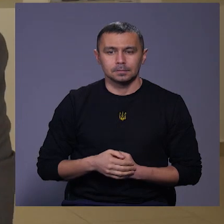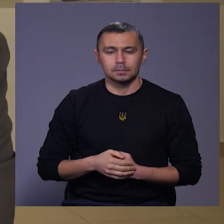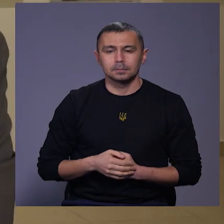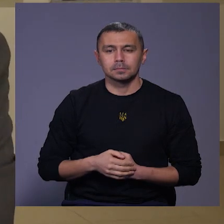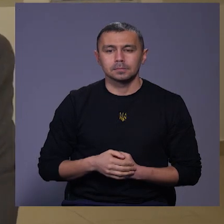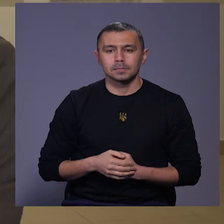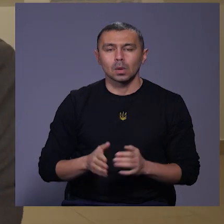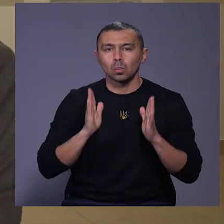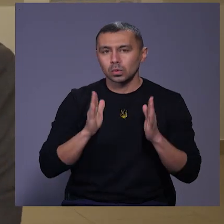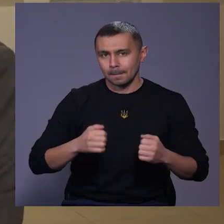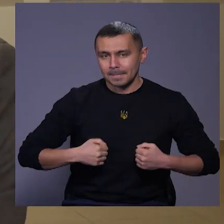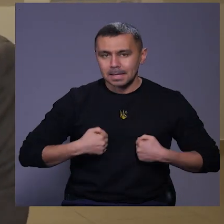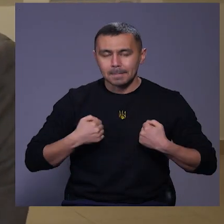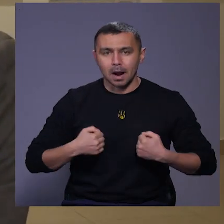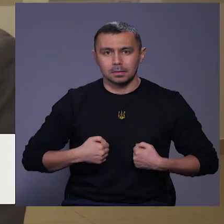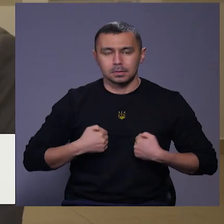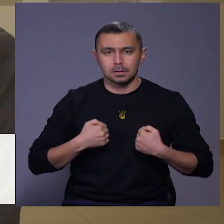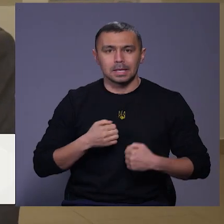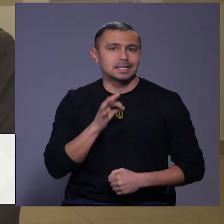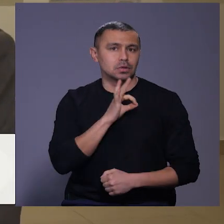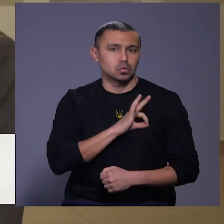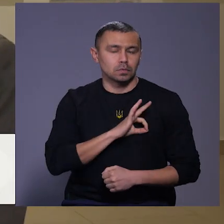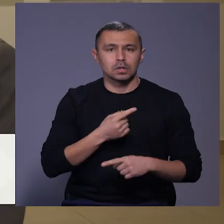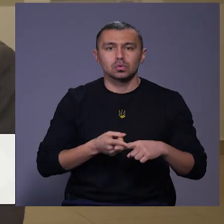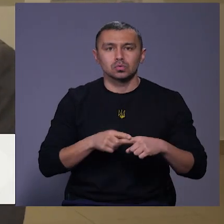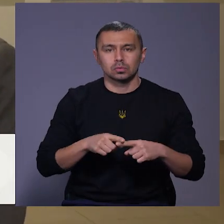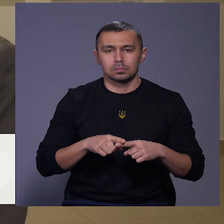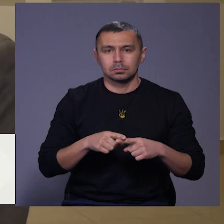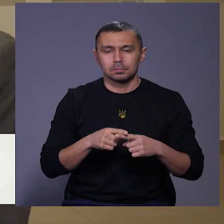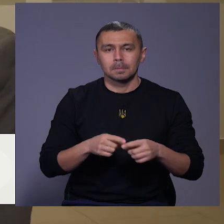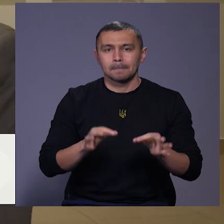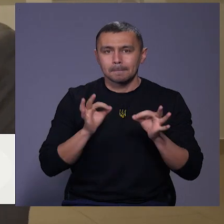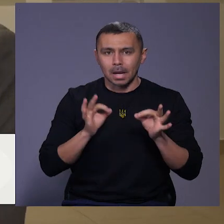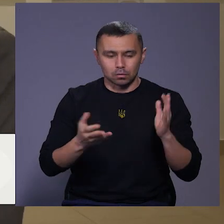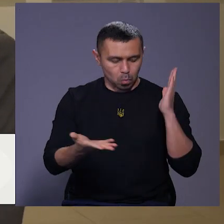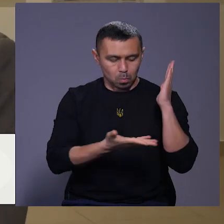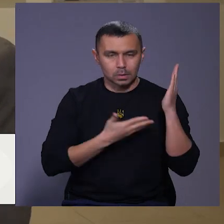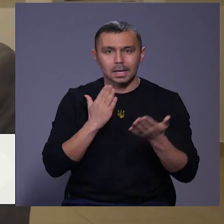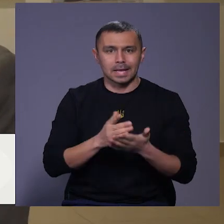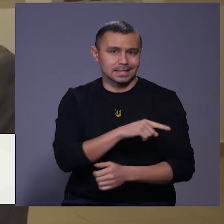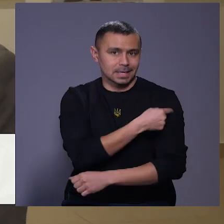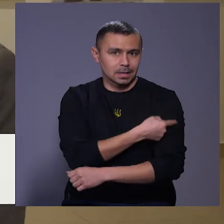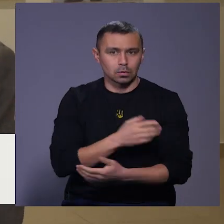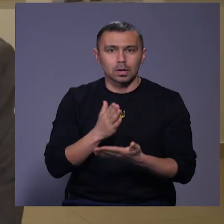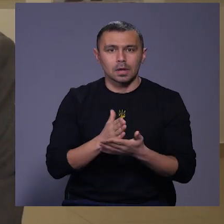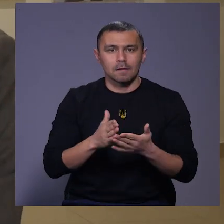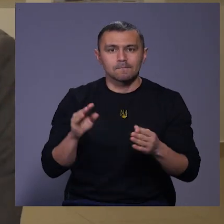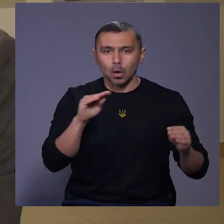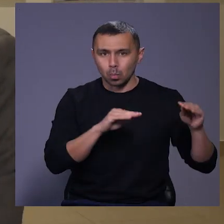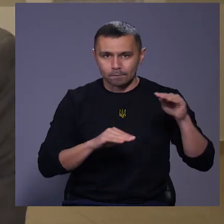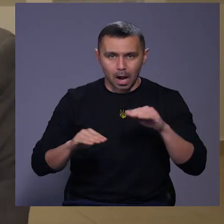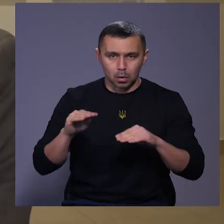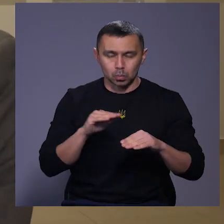Будемо намагатися застосовувати цю пральну обрізку, яка є санітарною і формувальною.